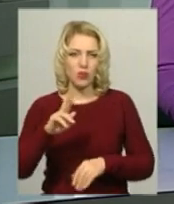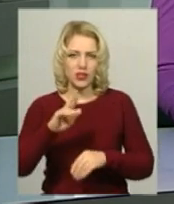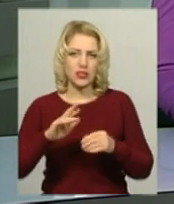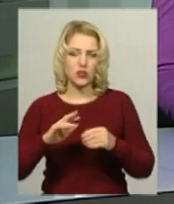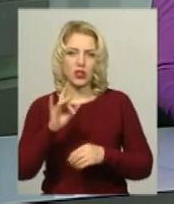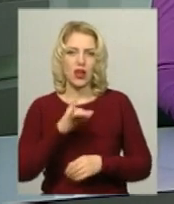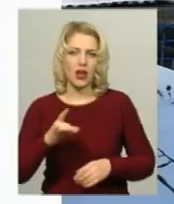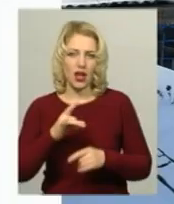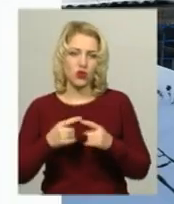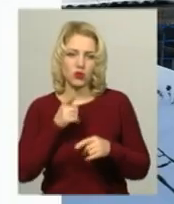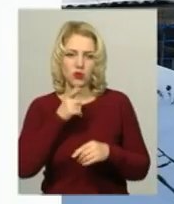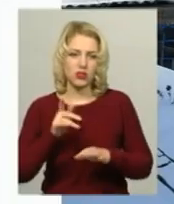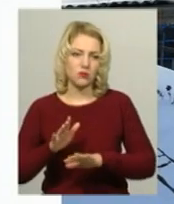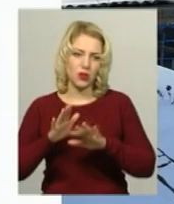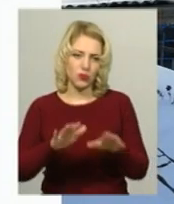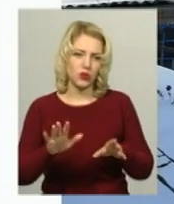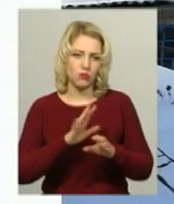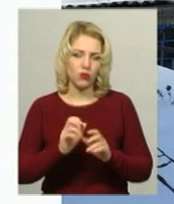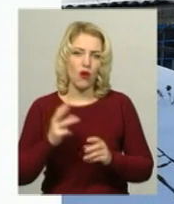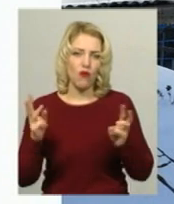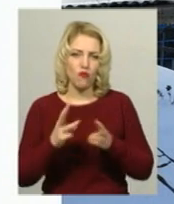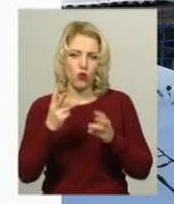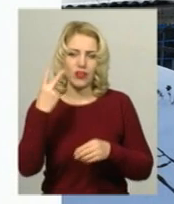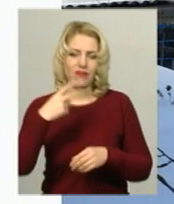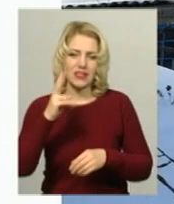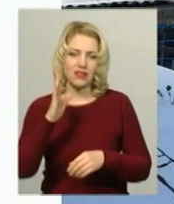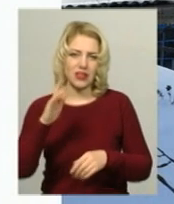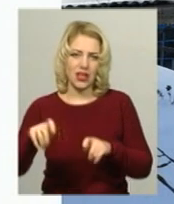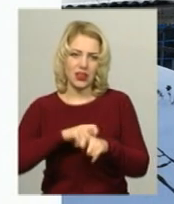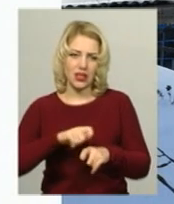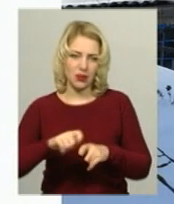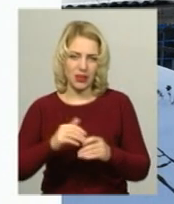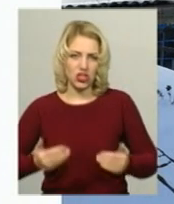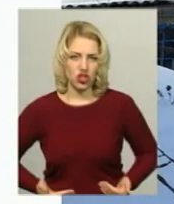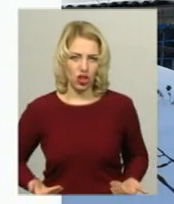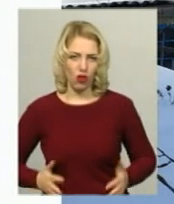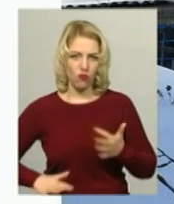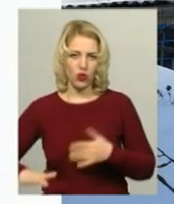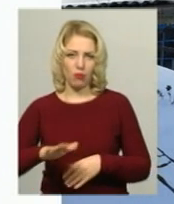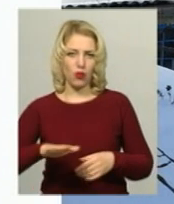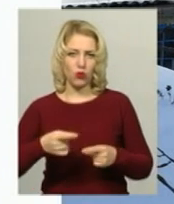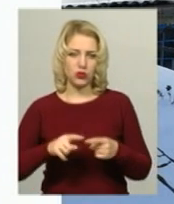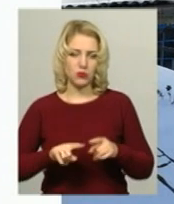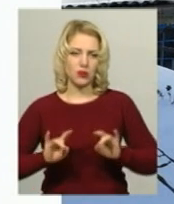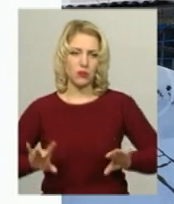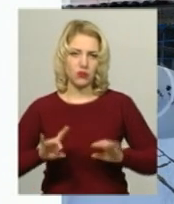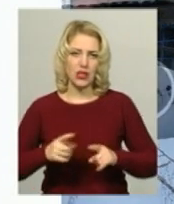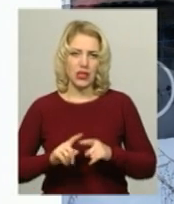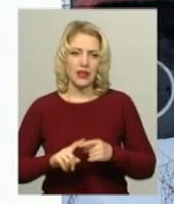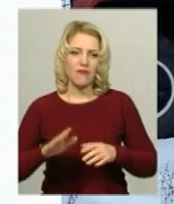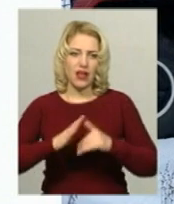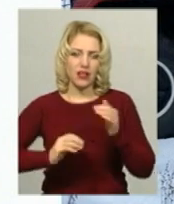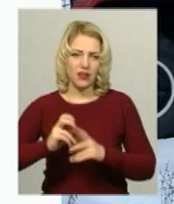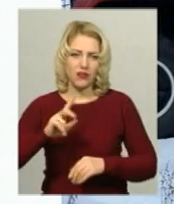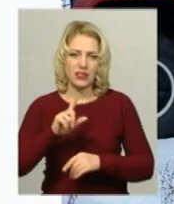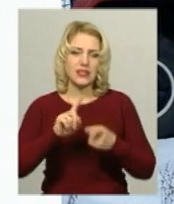прибуття рятувальників вогоні хопив 20 квадратних метрів житлової площі. Про це повідомив провідний фахівець сектору зв'язків зі ЗМІ